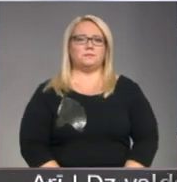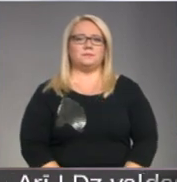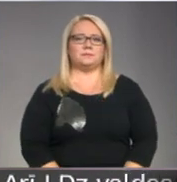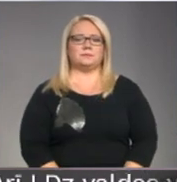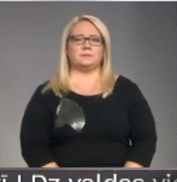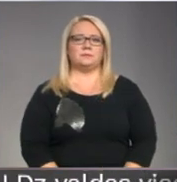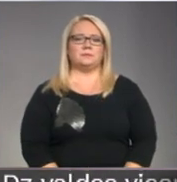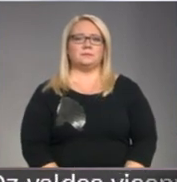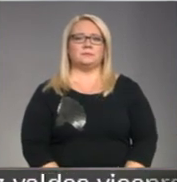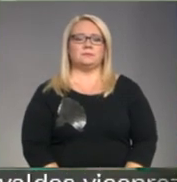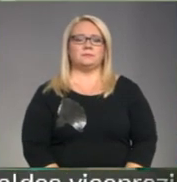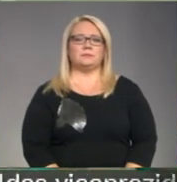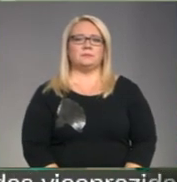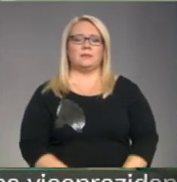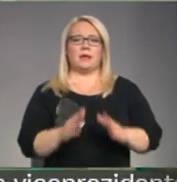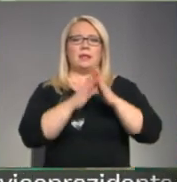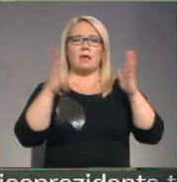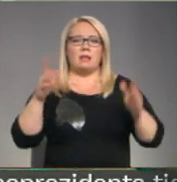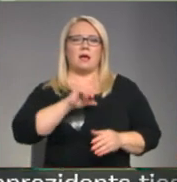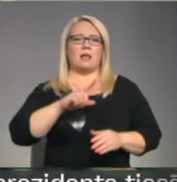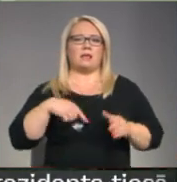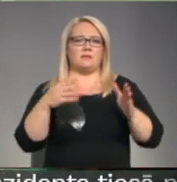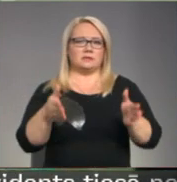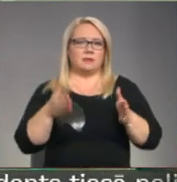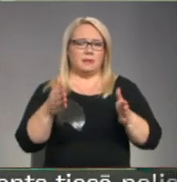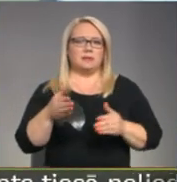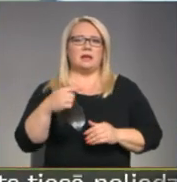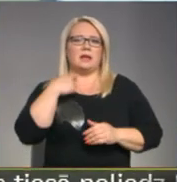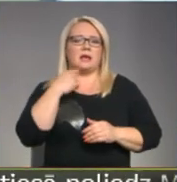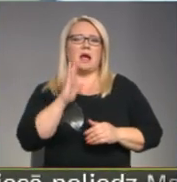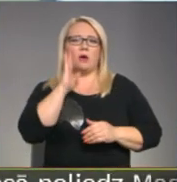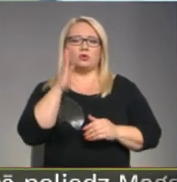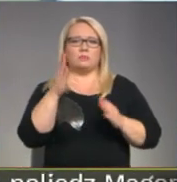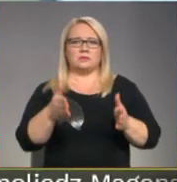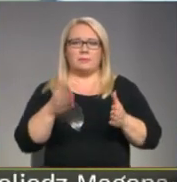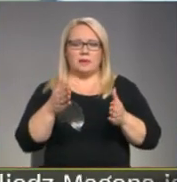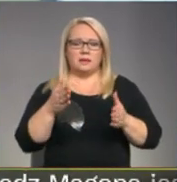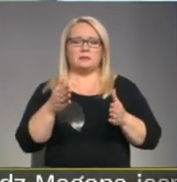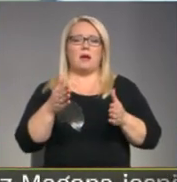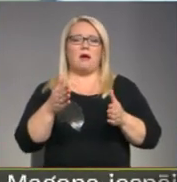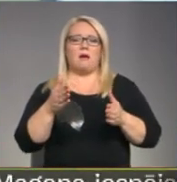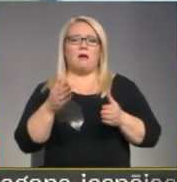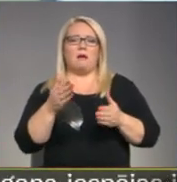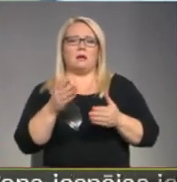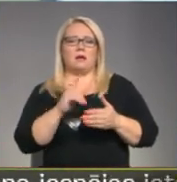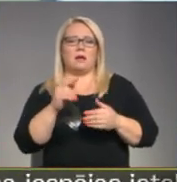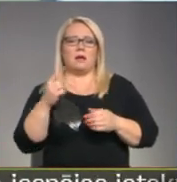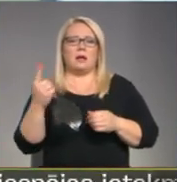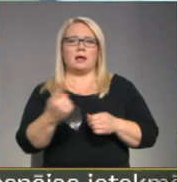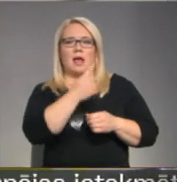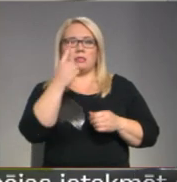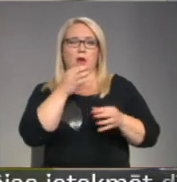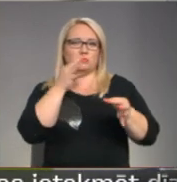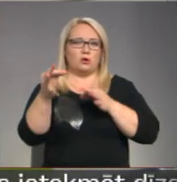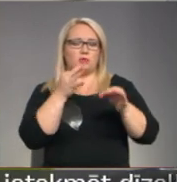Rubinčika. Lielākajā Latvijas slimnīcā, Rīgas Austrumu kliniskajā universitāte slimnīcā, gada uz